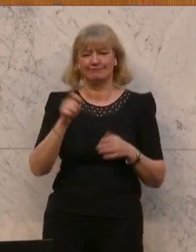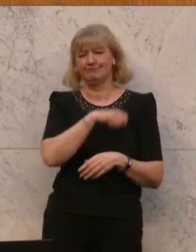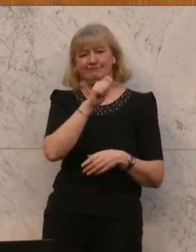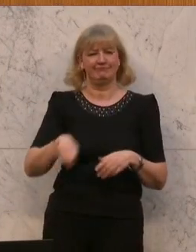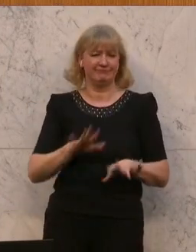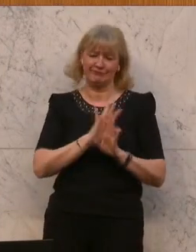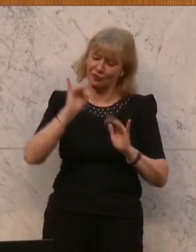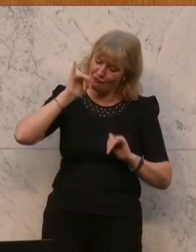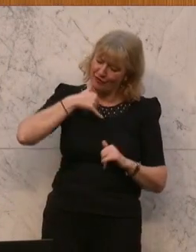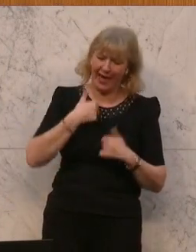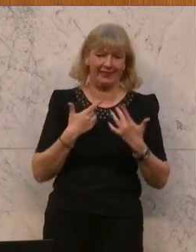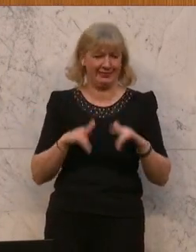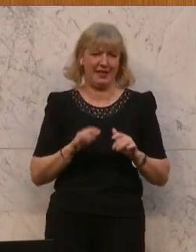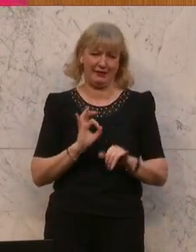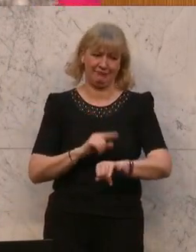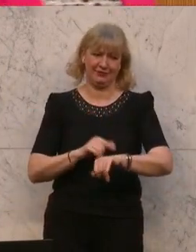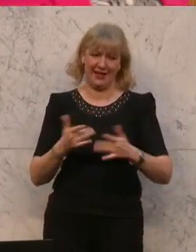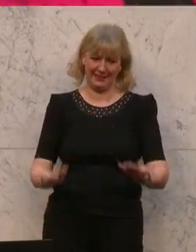Fein, dass wir so weit gekommen sind.